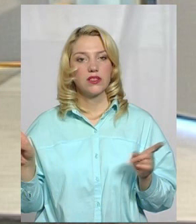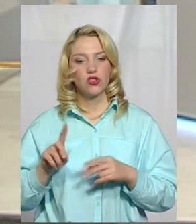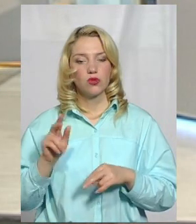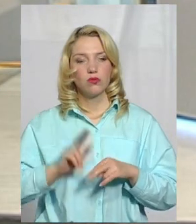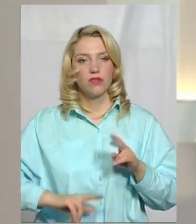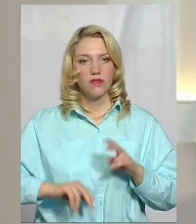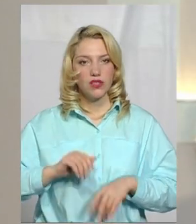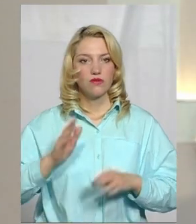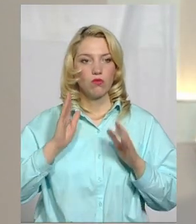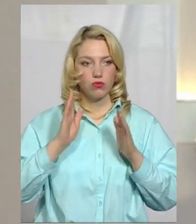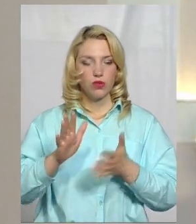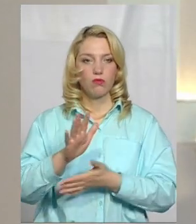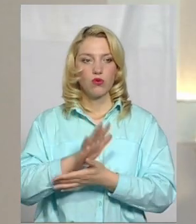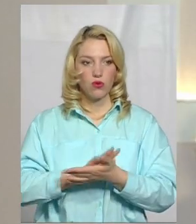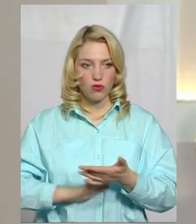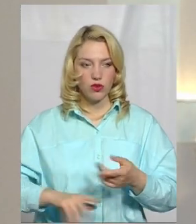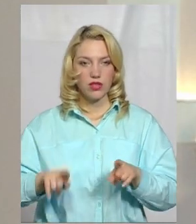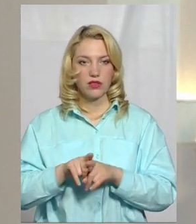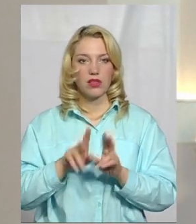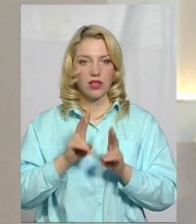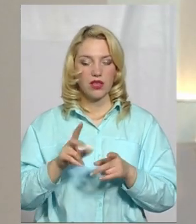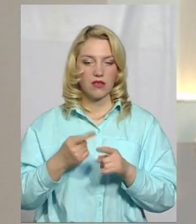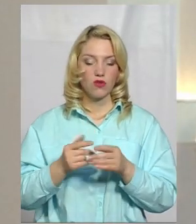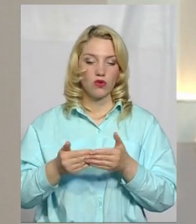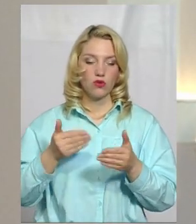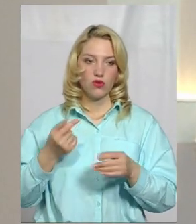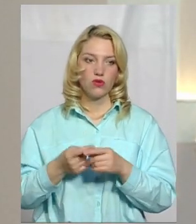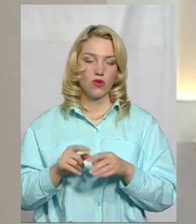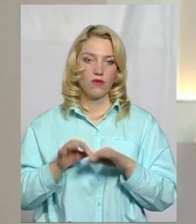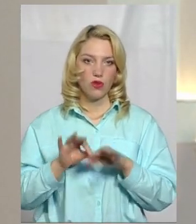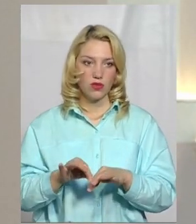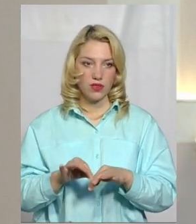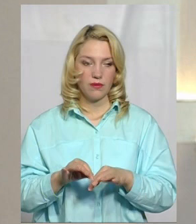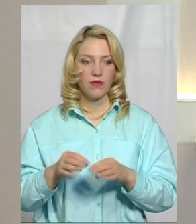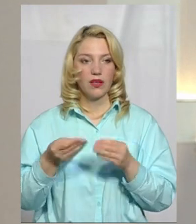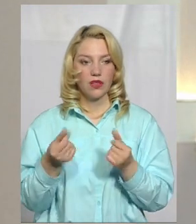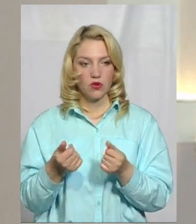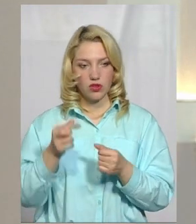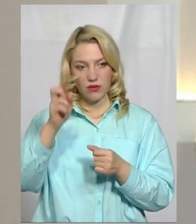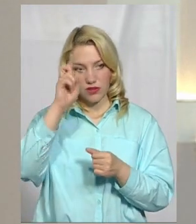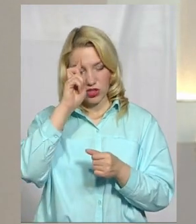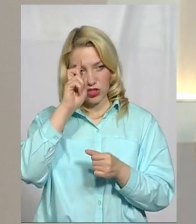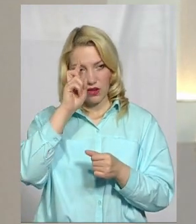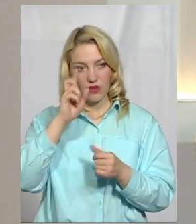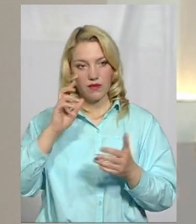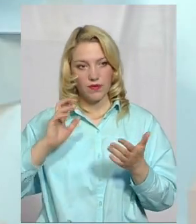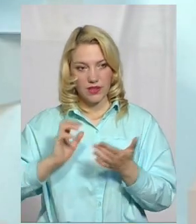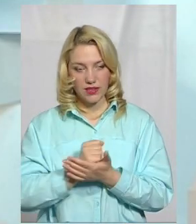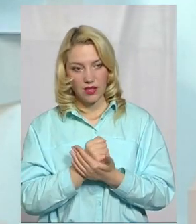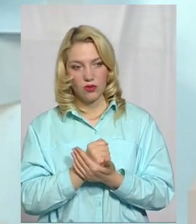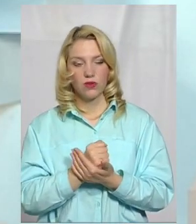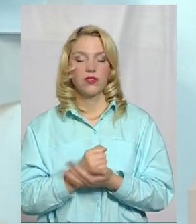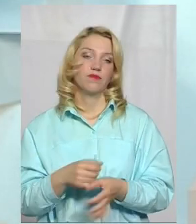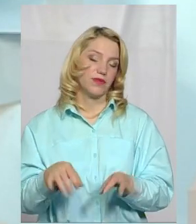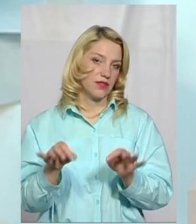будівництво буде продовжуватися, так, як воно й до цього велося. І кошти у держави знайдуться.